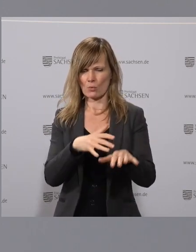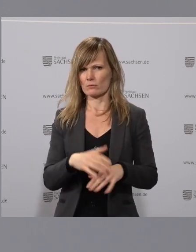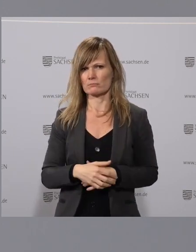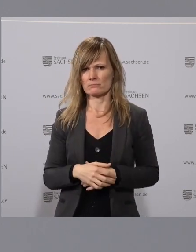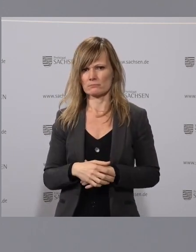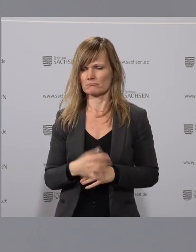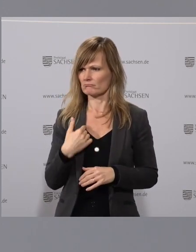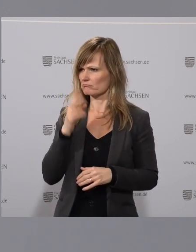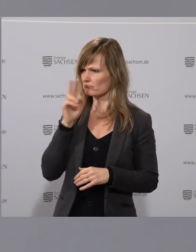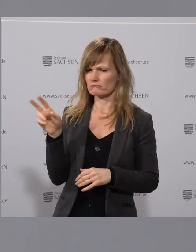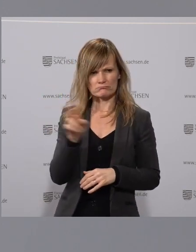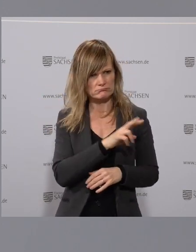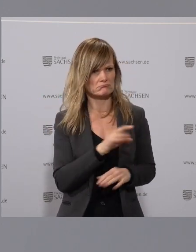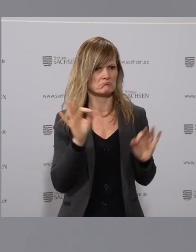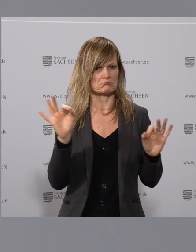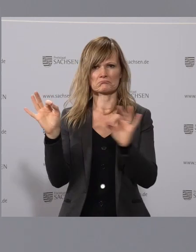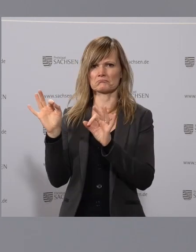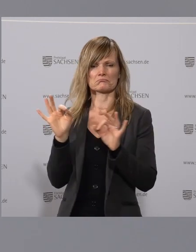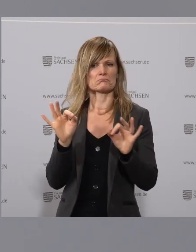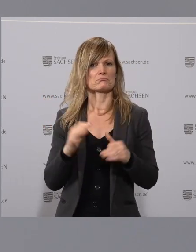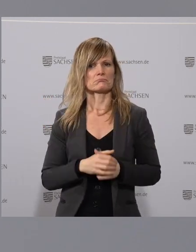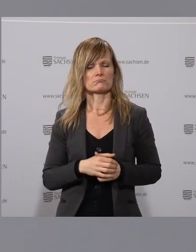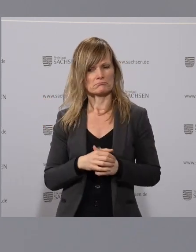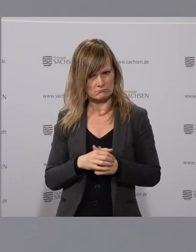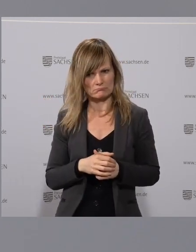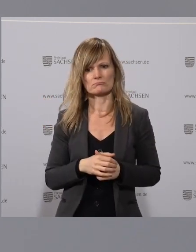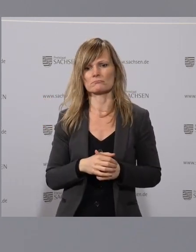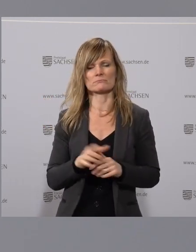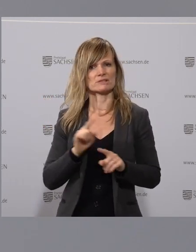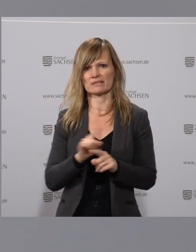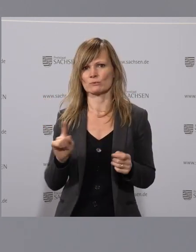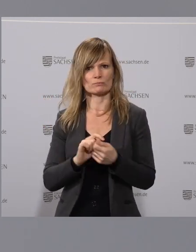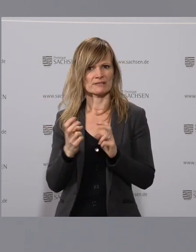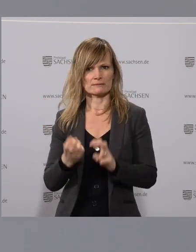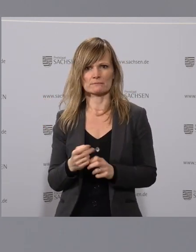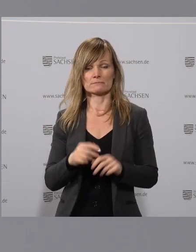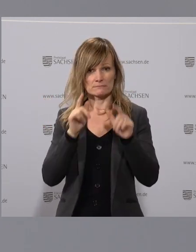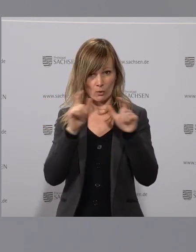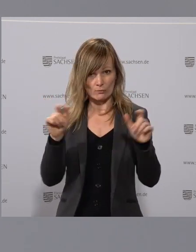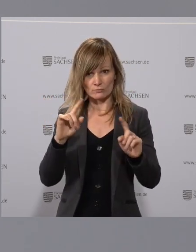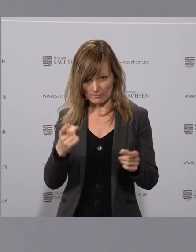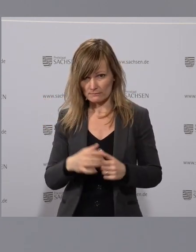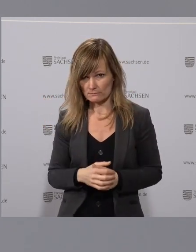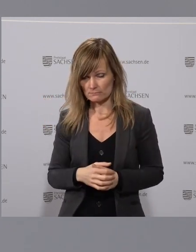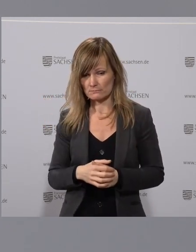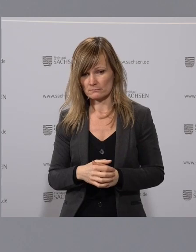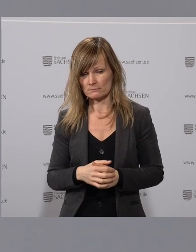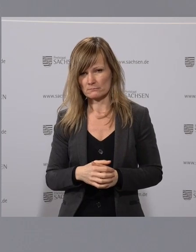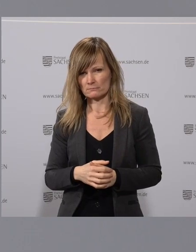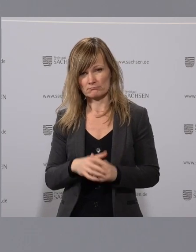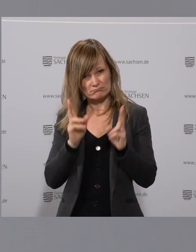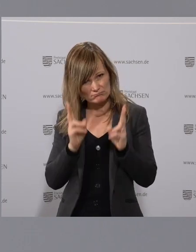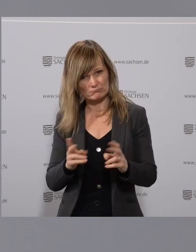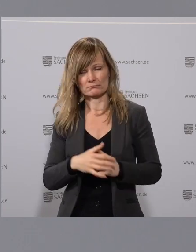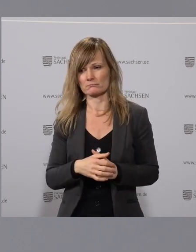ich nur sagen, dass wirklich sehr gut umgesetzt wurde. Und natürlich ist dort, wo das nicht umgesetzt wird, hier auch der Aufruf. Ich finde es gut und richtig, dass die Menschen auf die